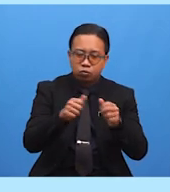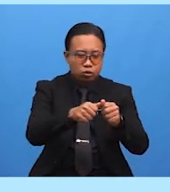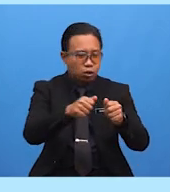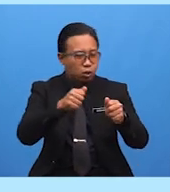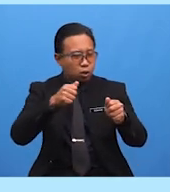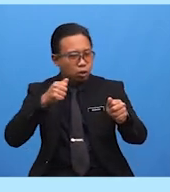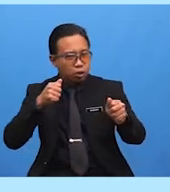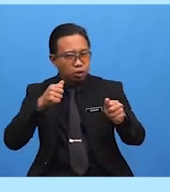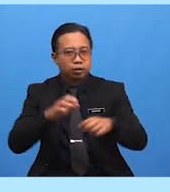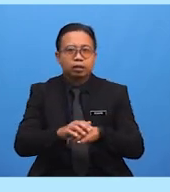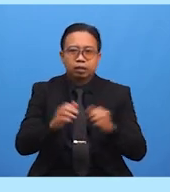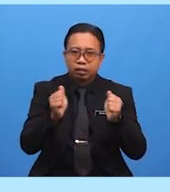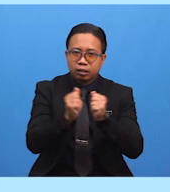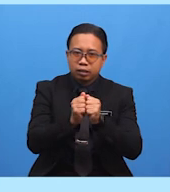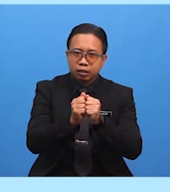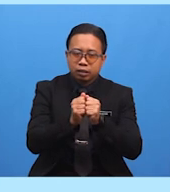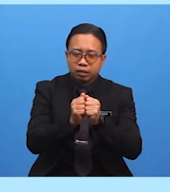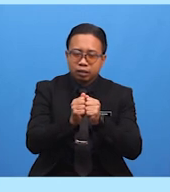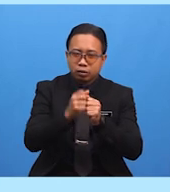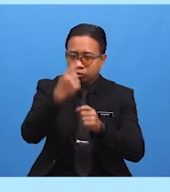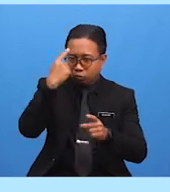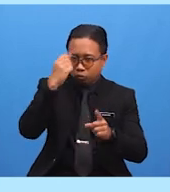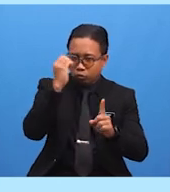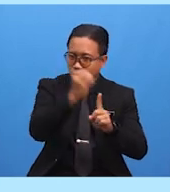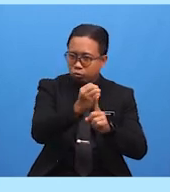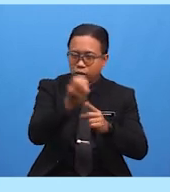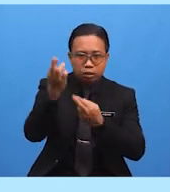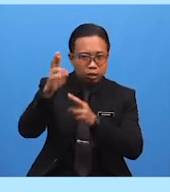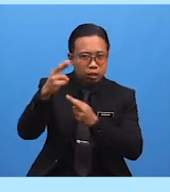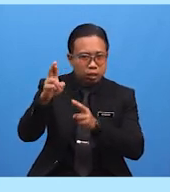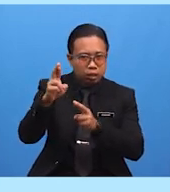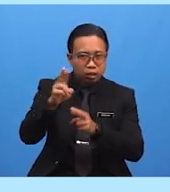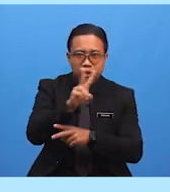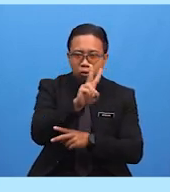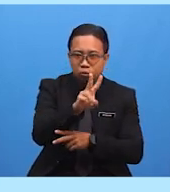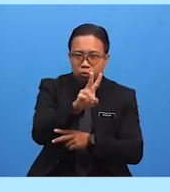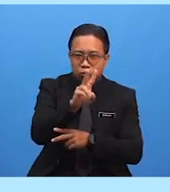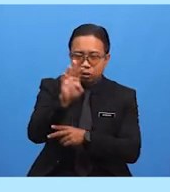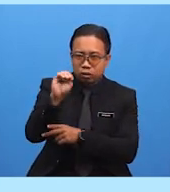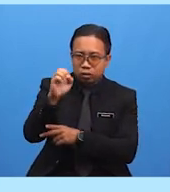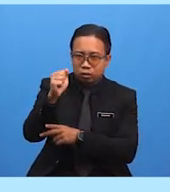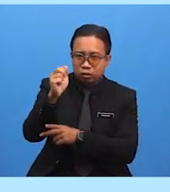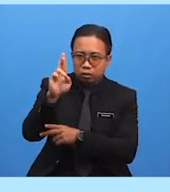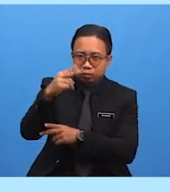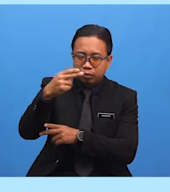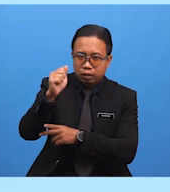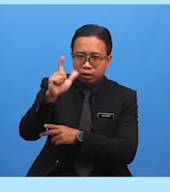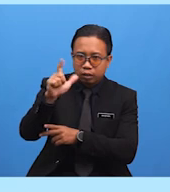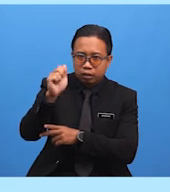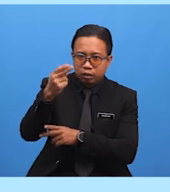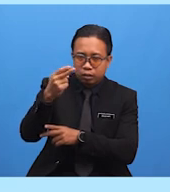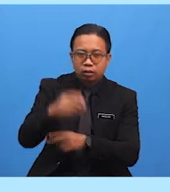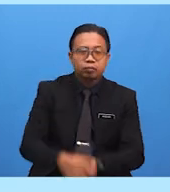perjalanan dengan tujuan Rehlah ini Sejauh dua marhalah, iaitu